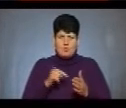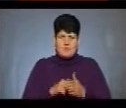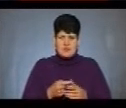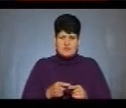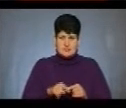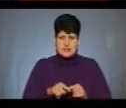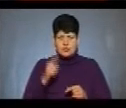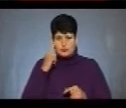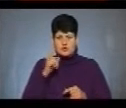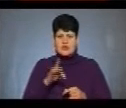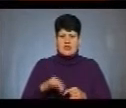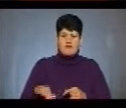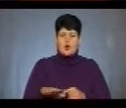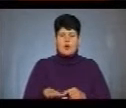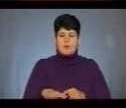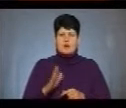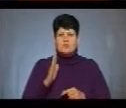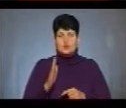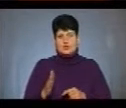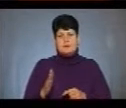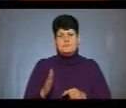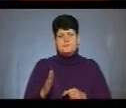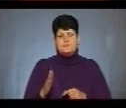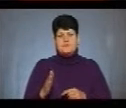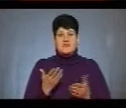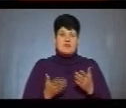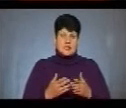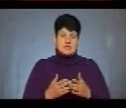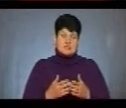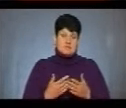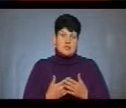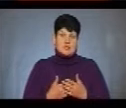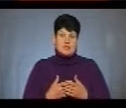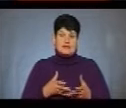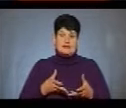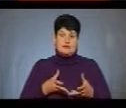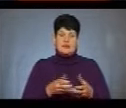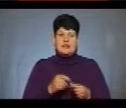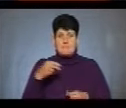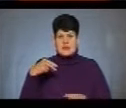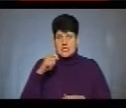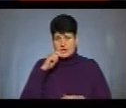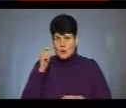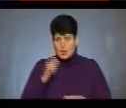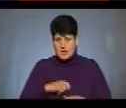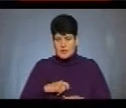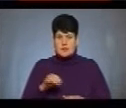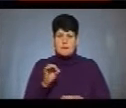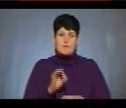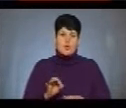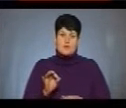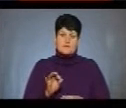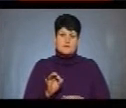що і Європа буде в якійсь мірі тиснути на президента України з